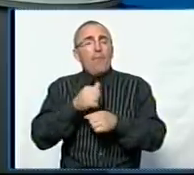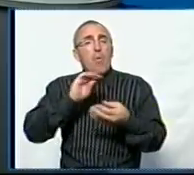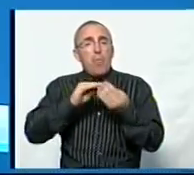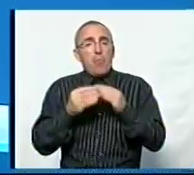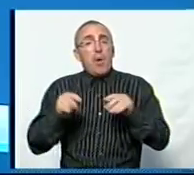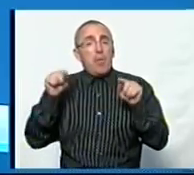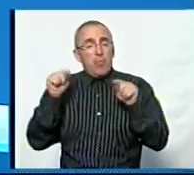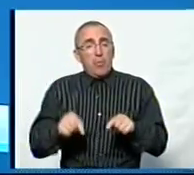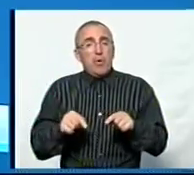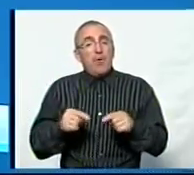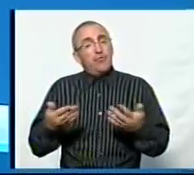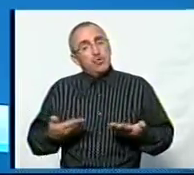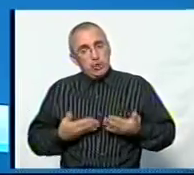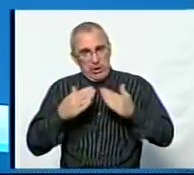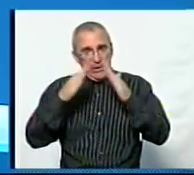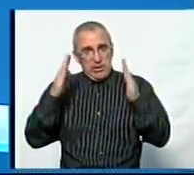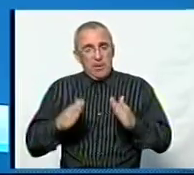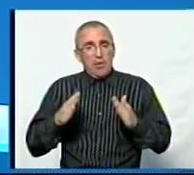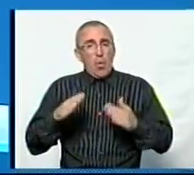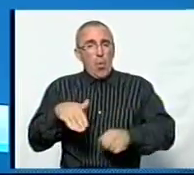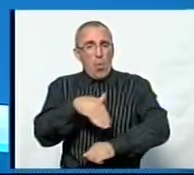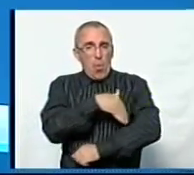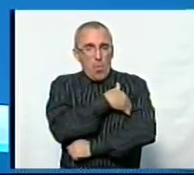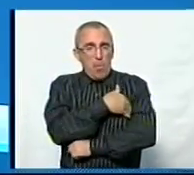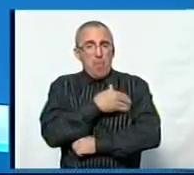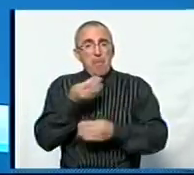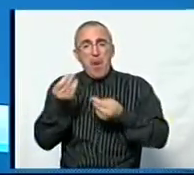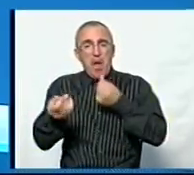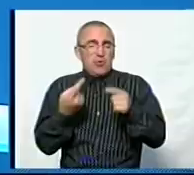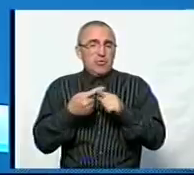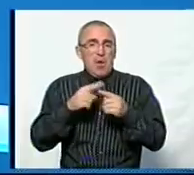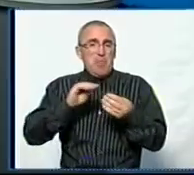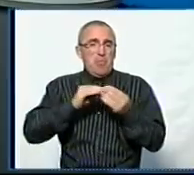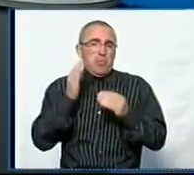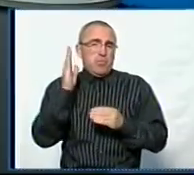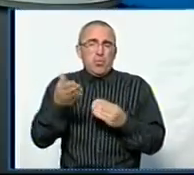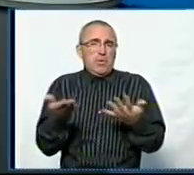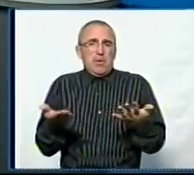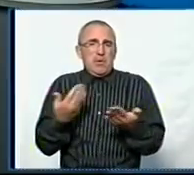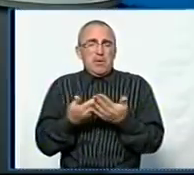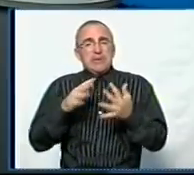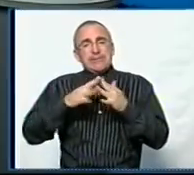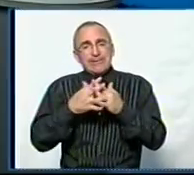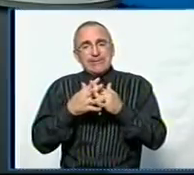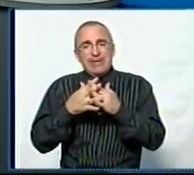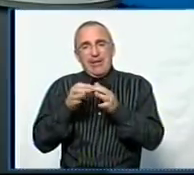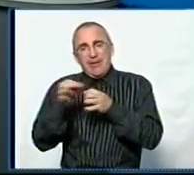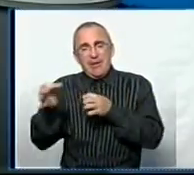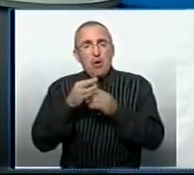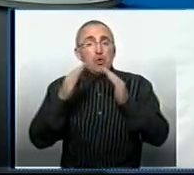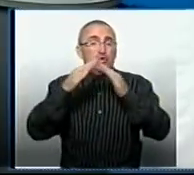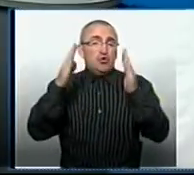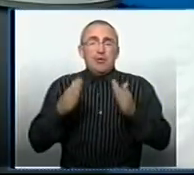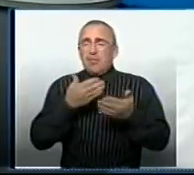тут в житлі, я не думаю, що комунальні платежі, це проблема буде там десь на сільській місцевості. Житла